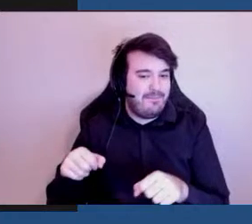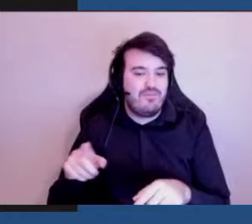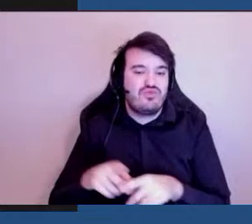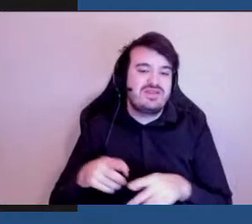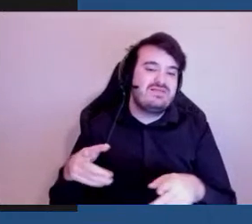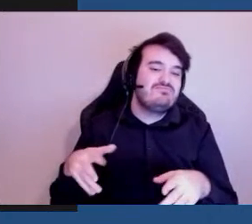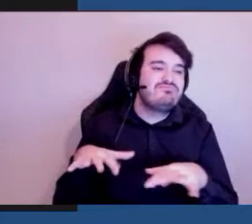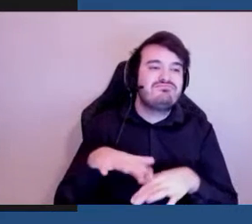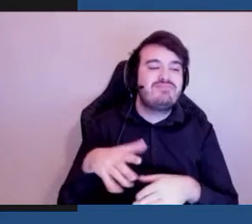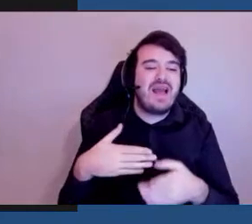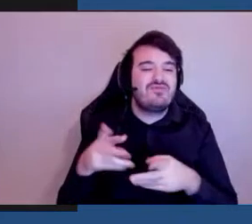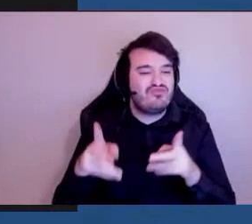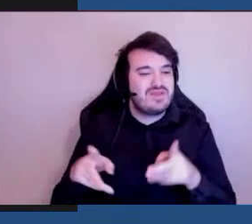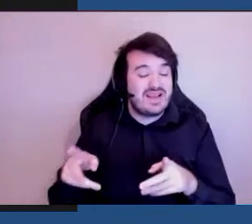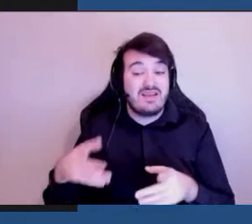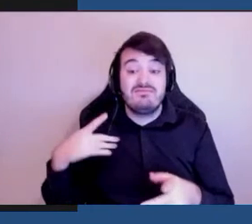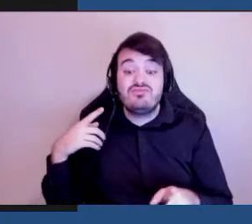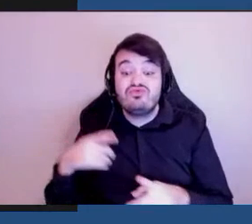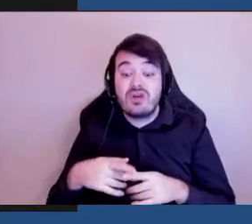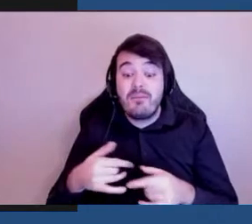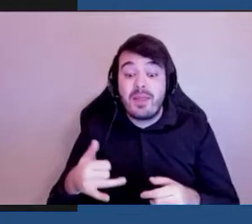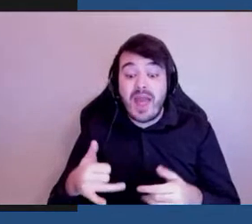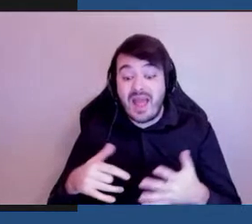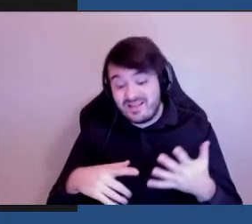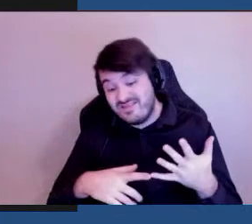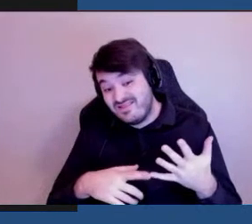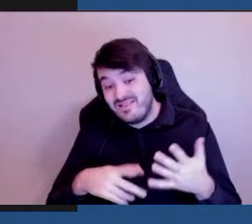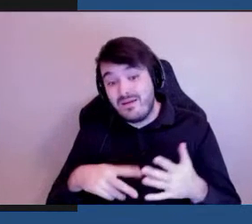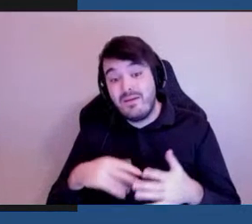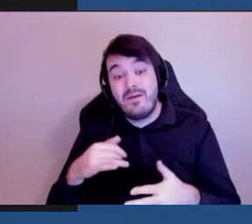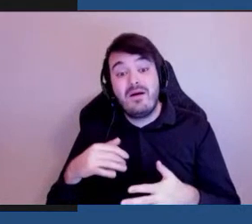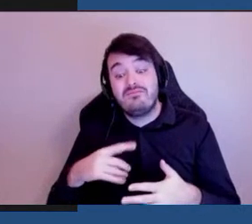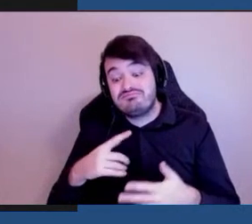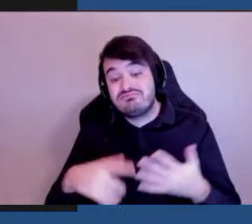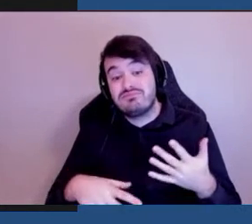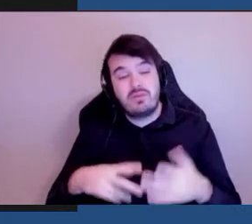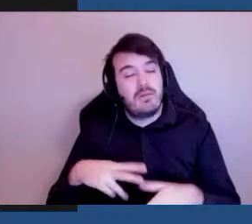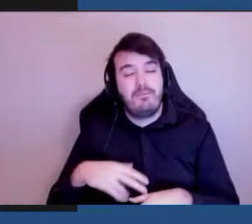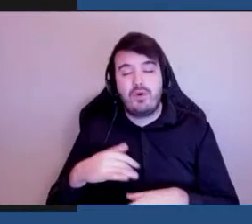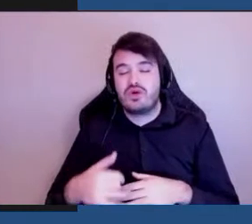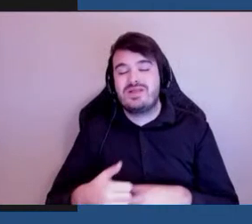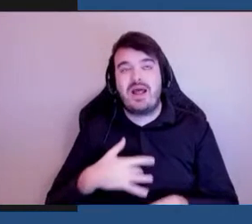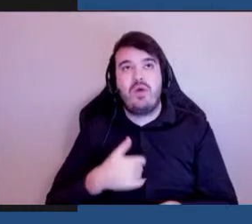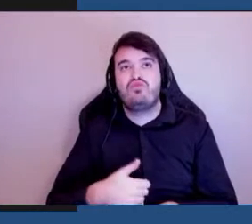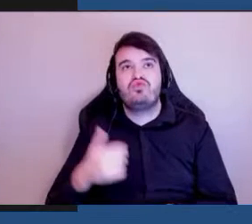-là, c'est parmi le projet le plus difficile.